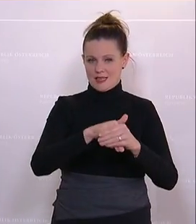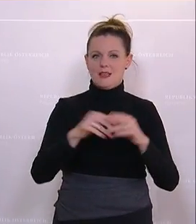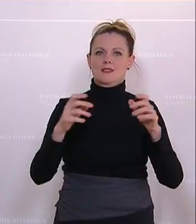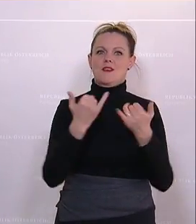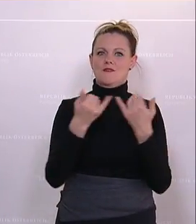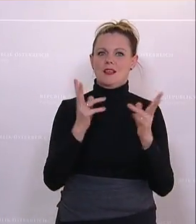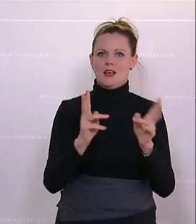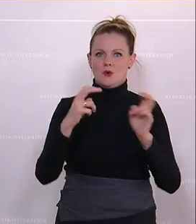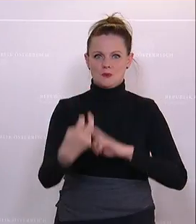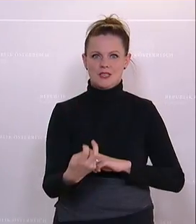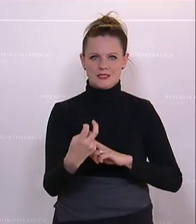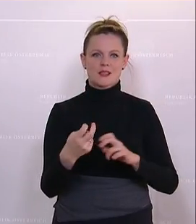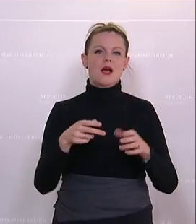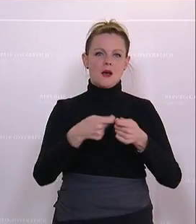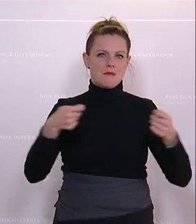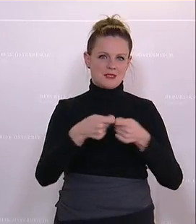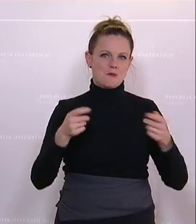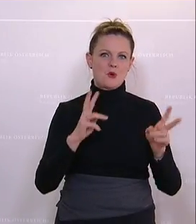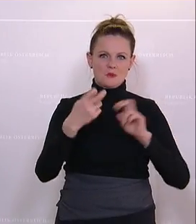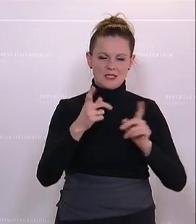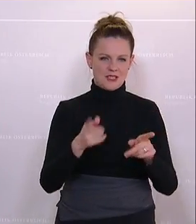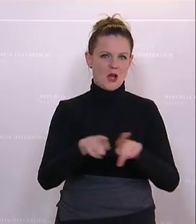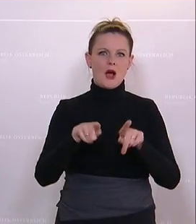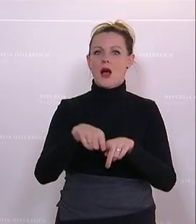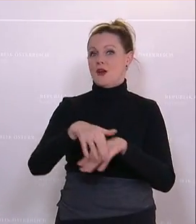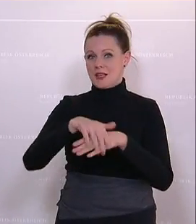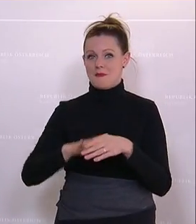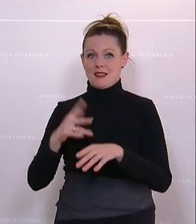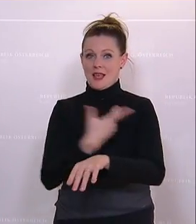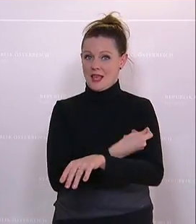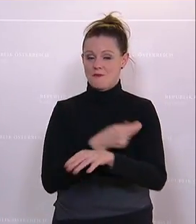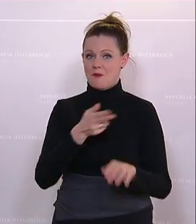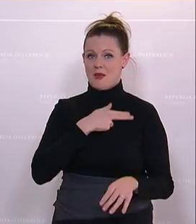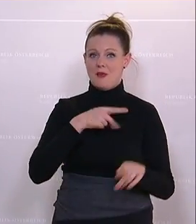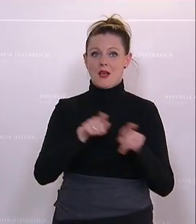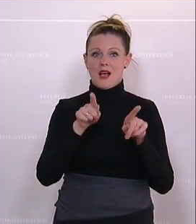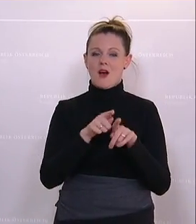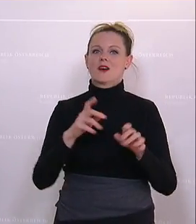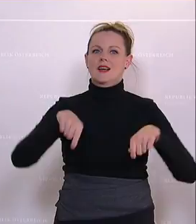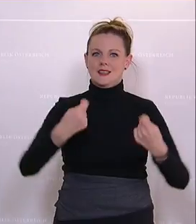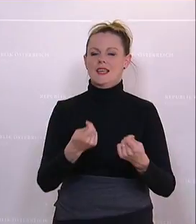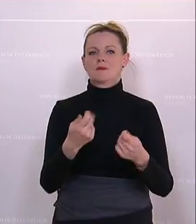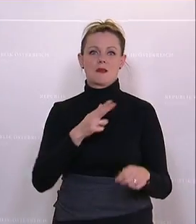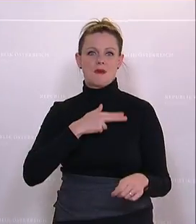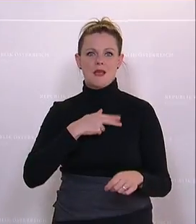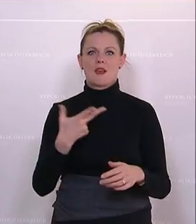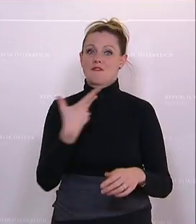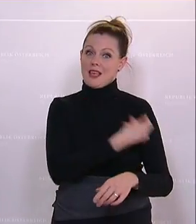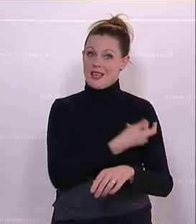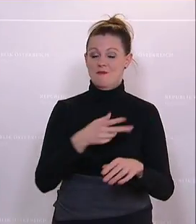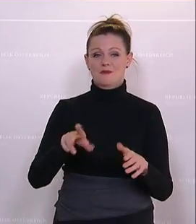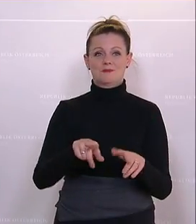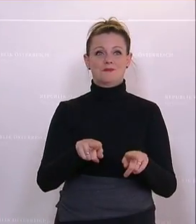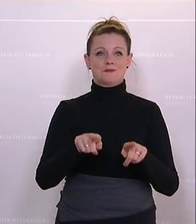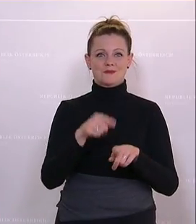Tunnungs auf einen Maßnahmenmix hinzuwirken. Drittens, kommunale Impfprämie. Die Gemeinden erhalten im Rahmen des Zweckzuschussgesetzes eine kommunale Impfprämie entsprechend im Schlüssel des KICH